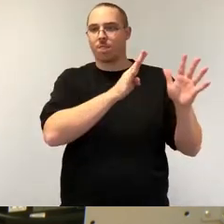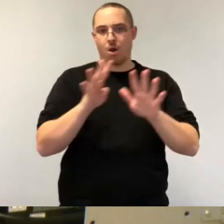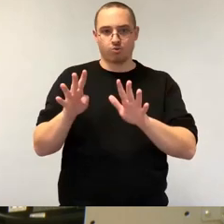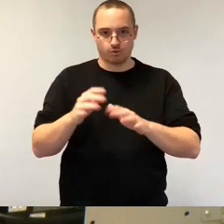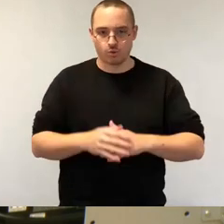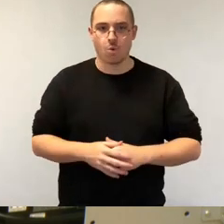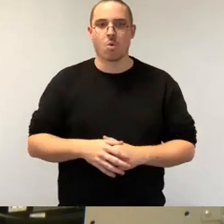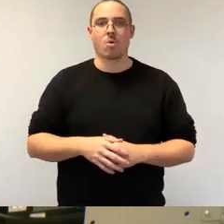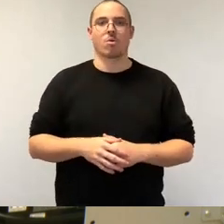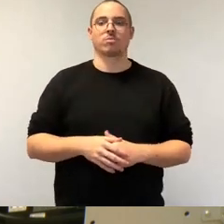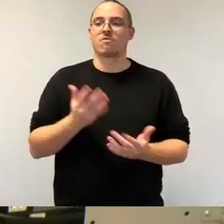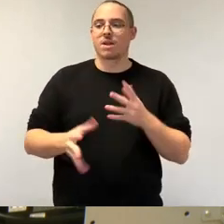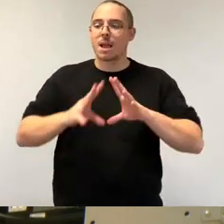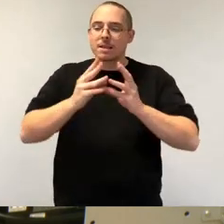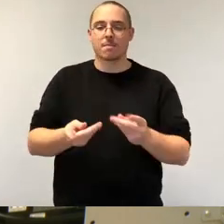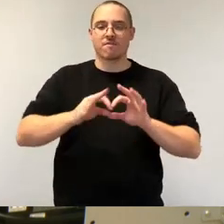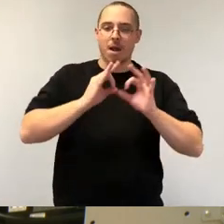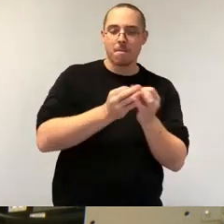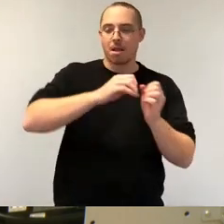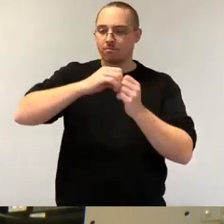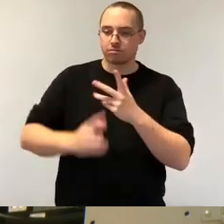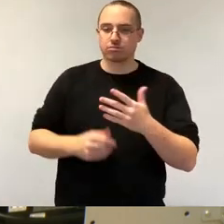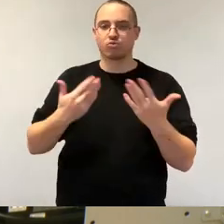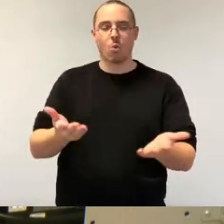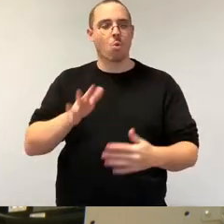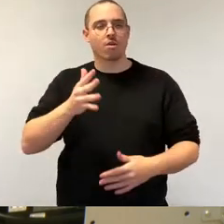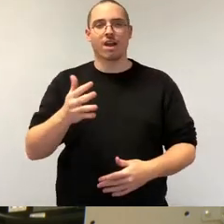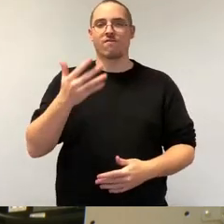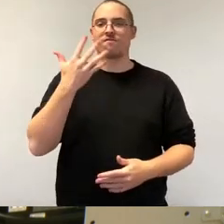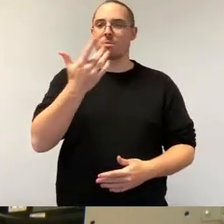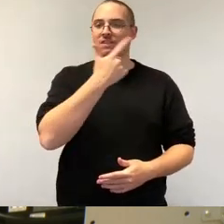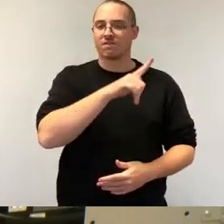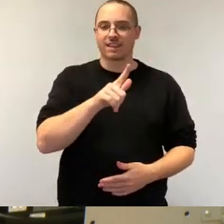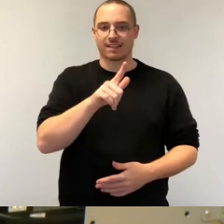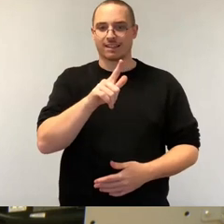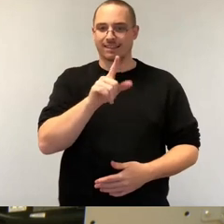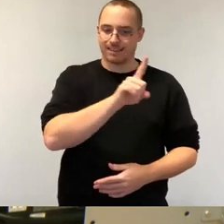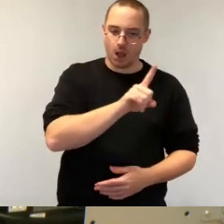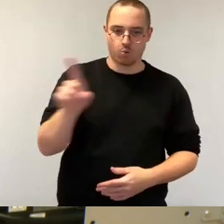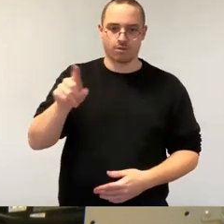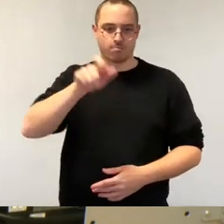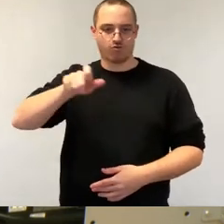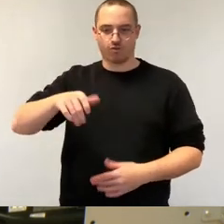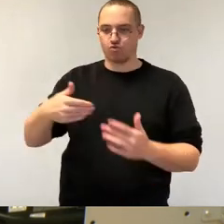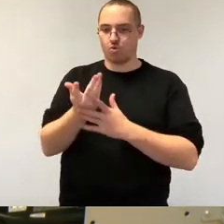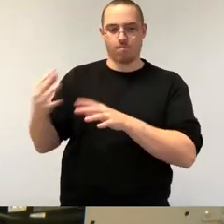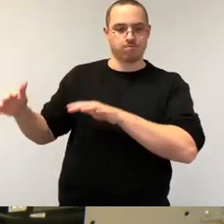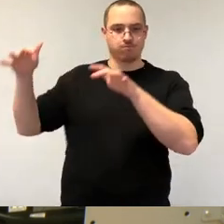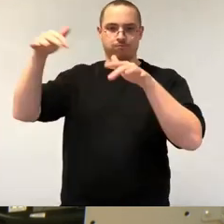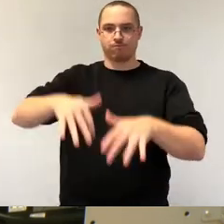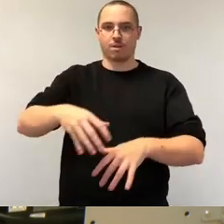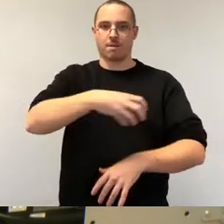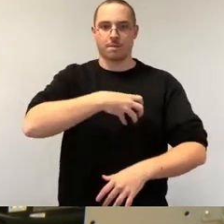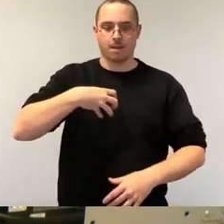beziffern. Und wir Stadträte fragen uns alle in den Ausschüssen seit geraumer Zeit, wo sollen diese Menschen wohnen?